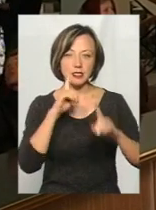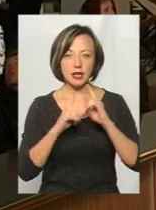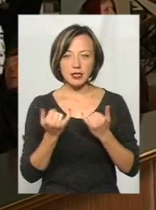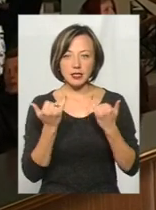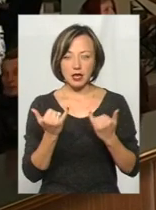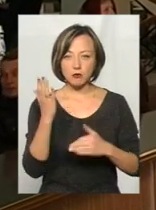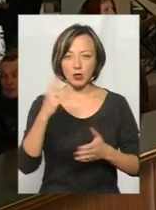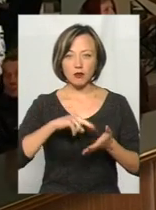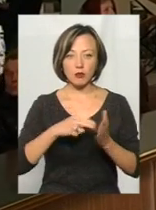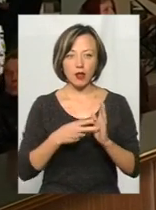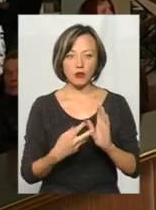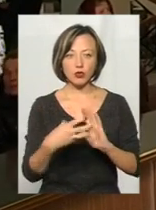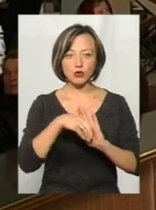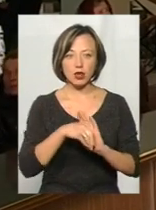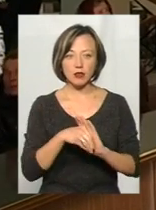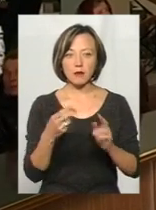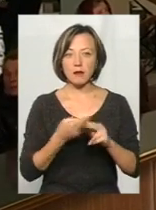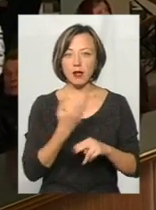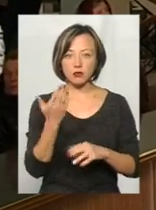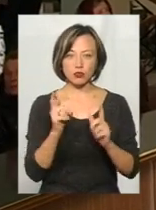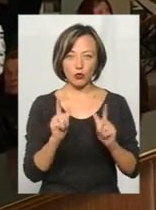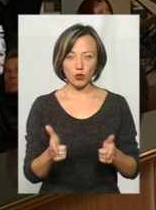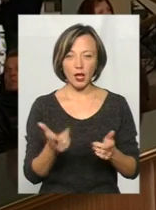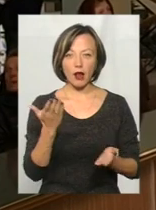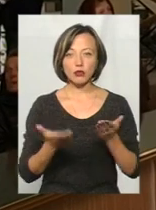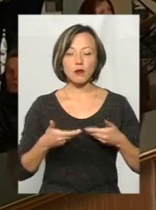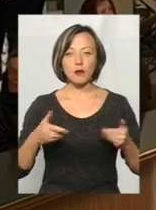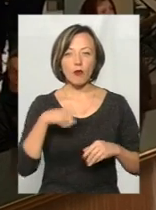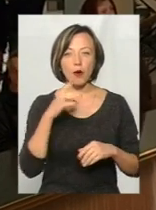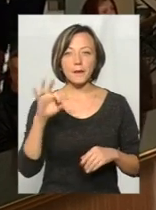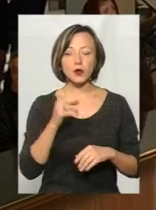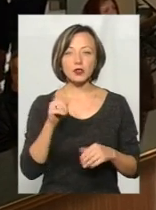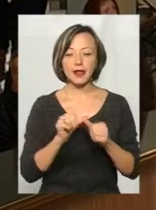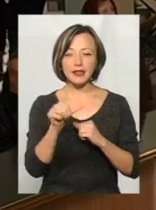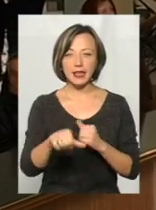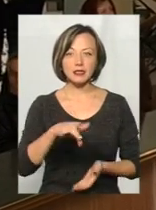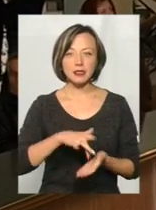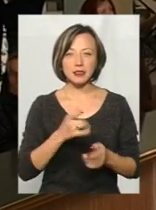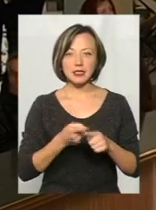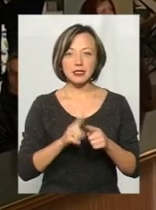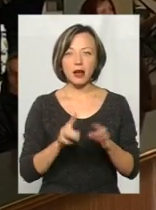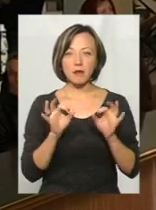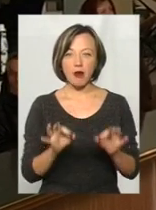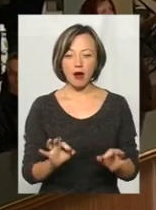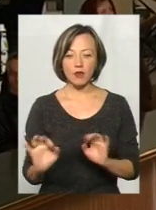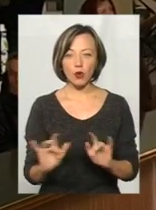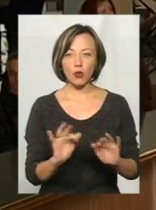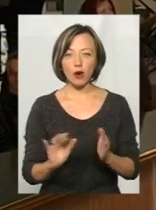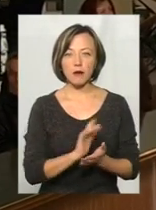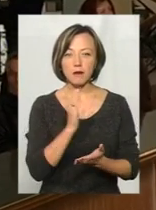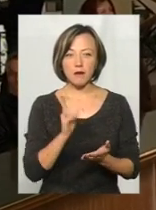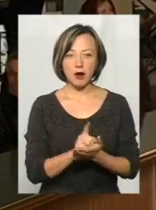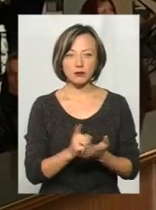перспективному плані туди долучають, без їхньої натизгоди. Якщо ми говоримо про те, що децентралізація – це правильні кроки, і ми маємо